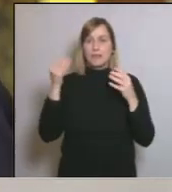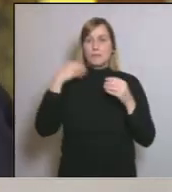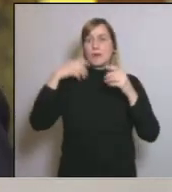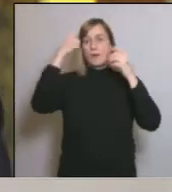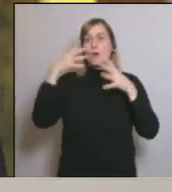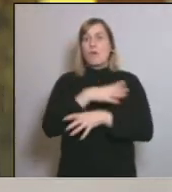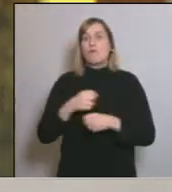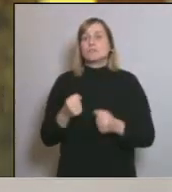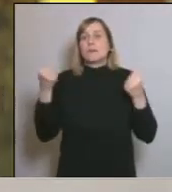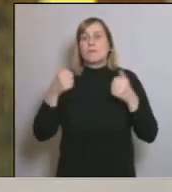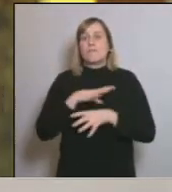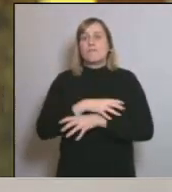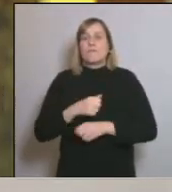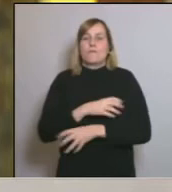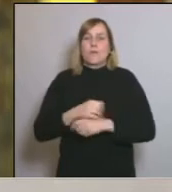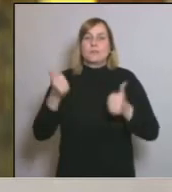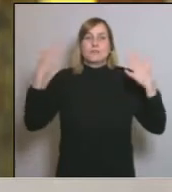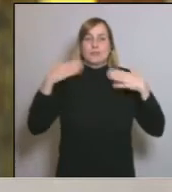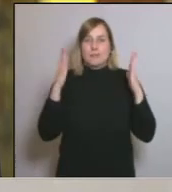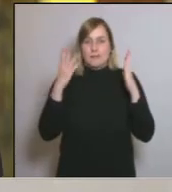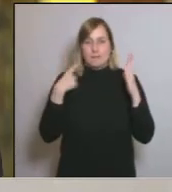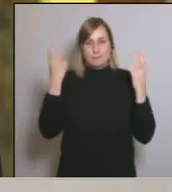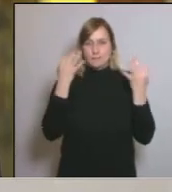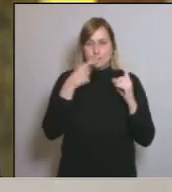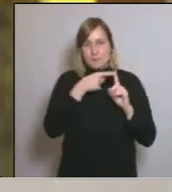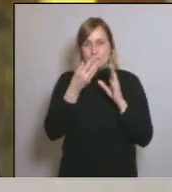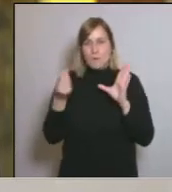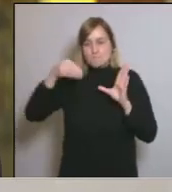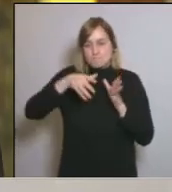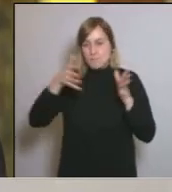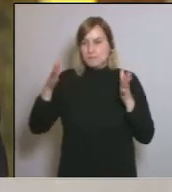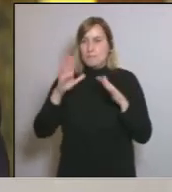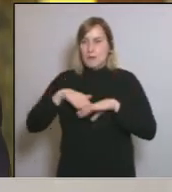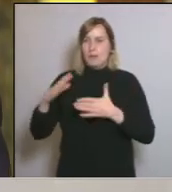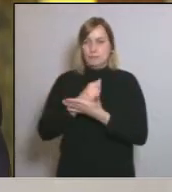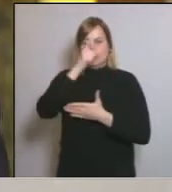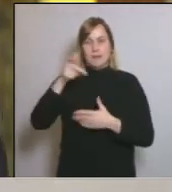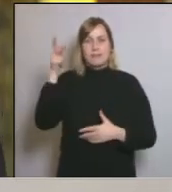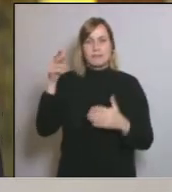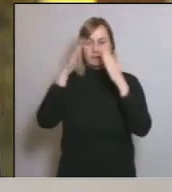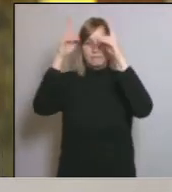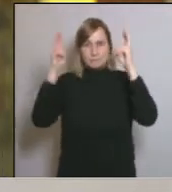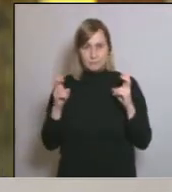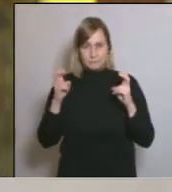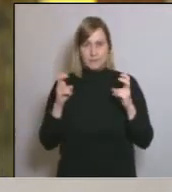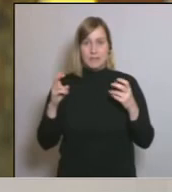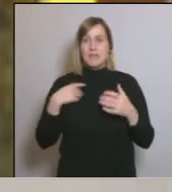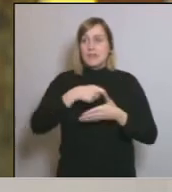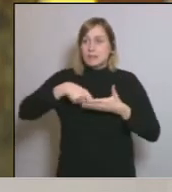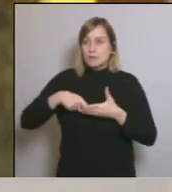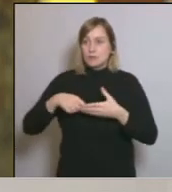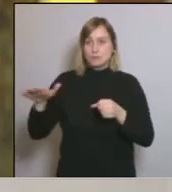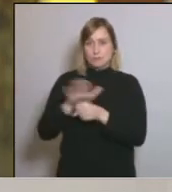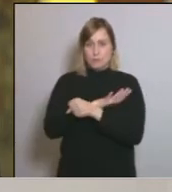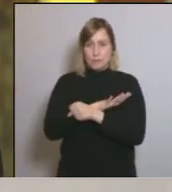acollir-s'hi d'acord amb un confinament total de la població i percentatges superiors del sou dels treballadors coberts per l'Estat en cas que el